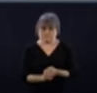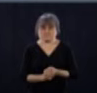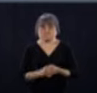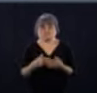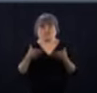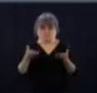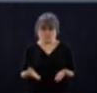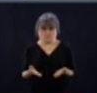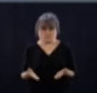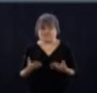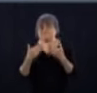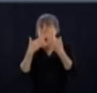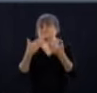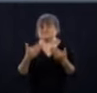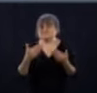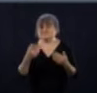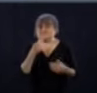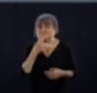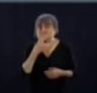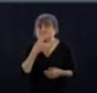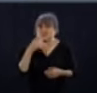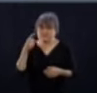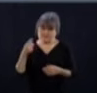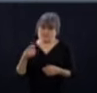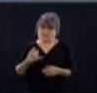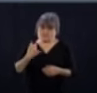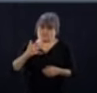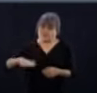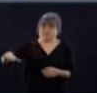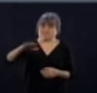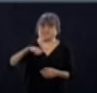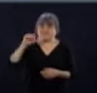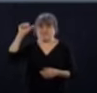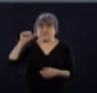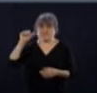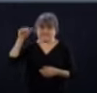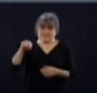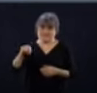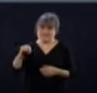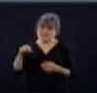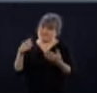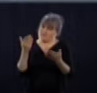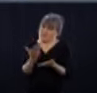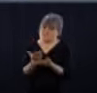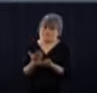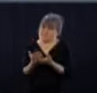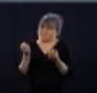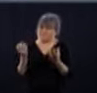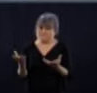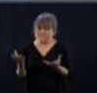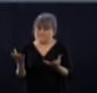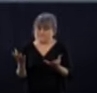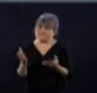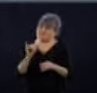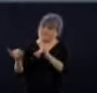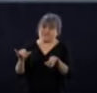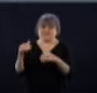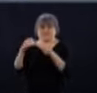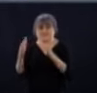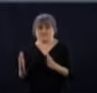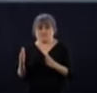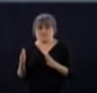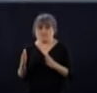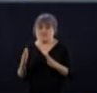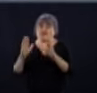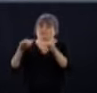adolescents, nos ados du secondaire qui sont chez eux actuellement et qui, pour plusieurs, ont été déçus d'apprendre, qu'ils ne